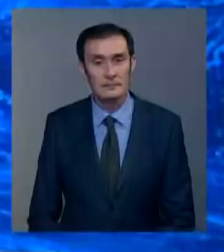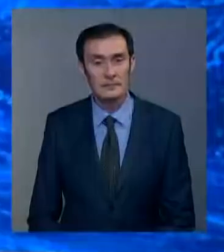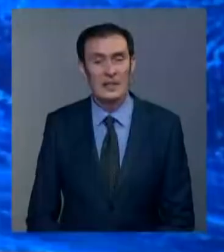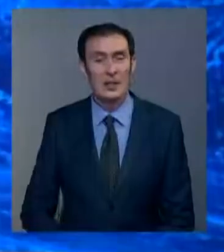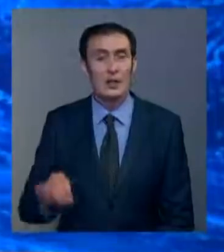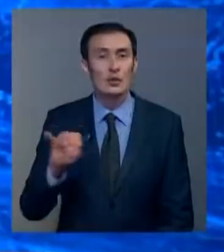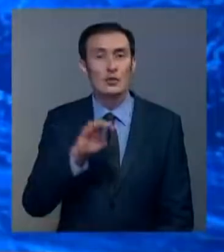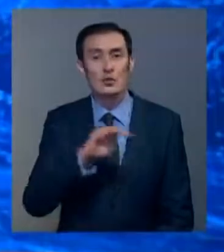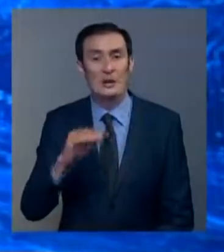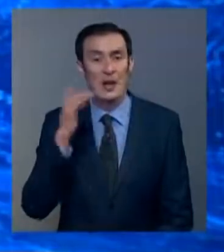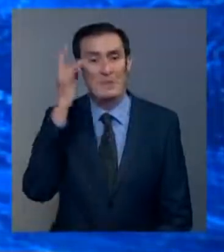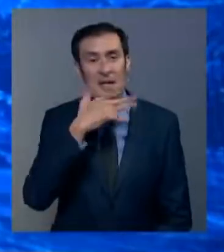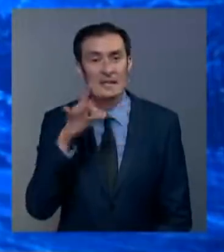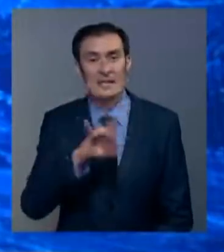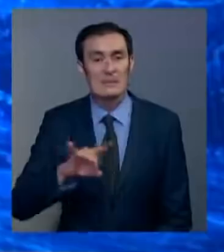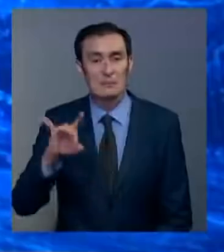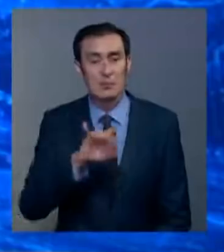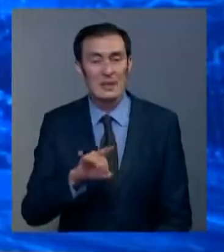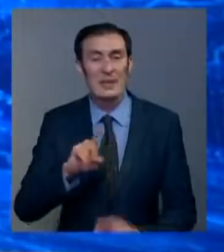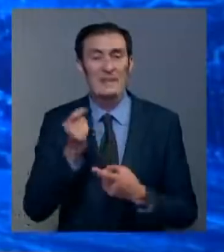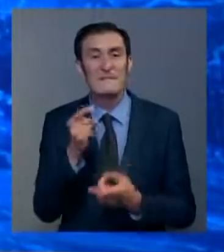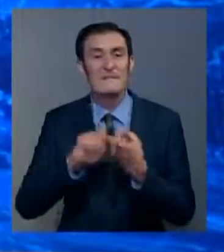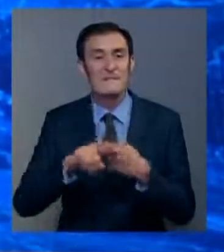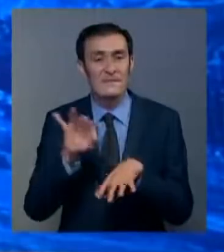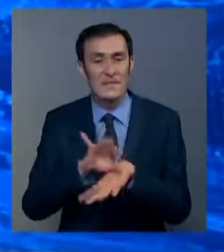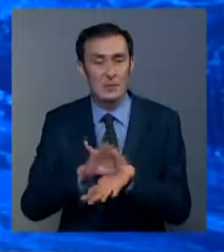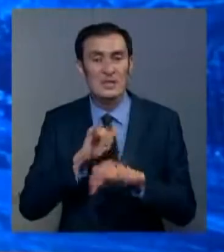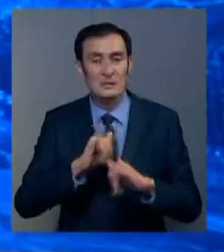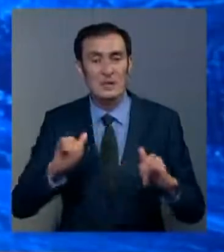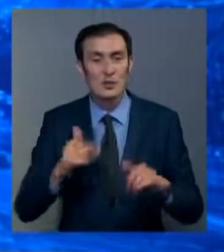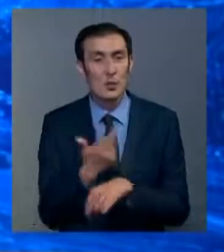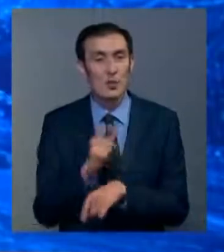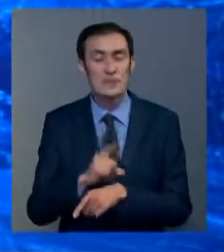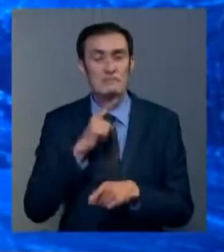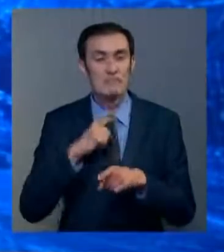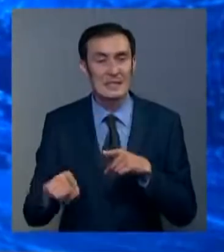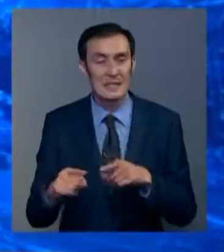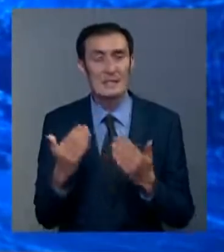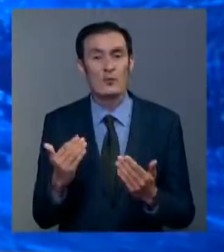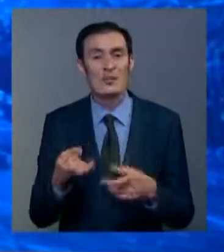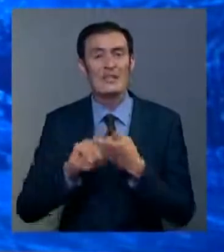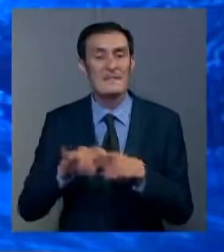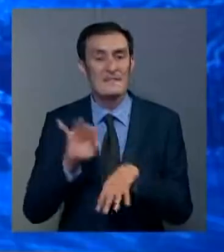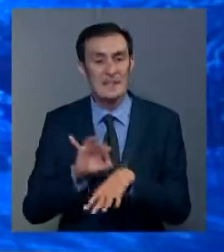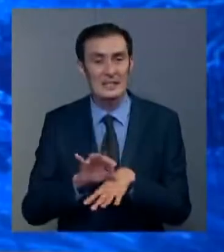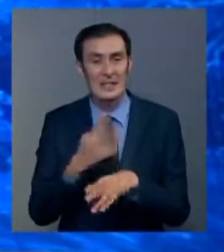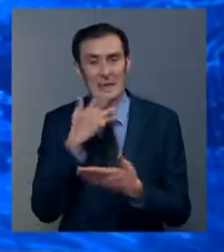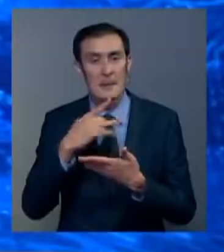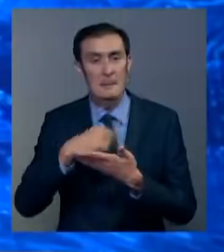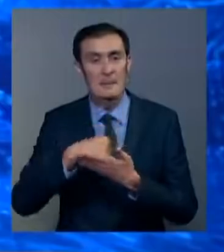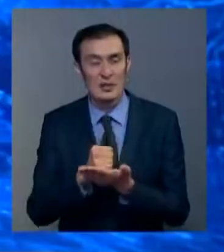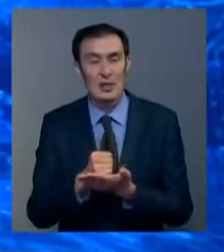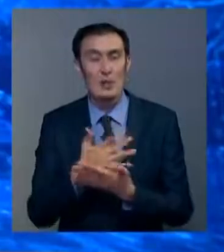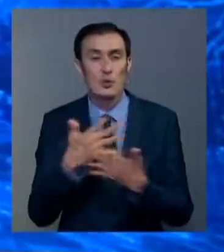В Южноафриканской республике коронавирус с нового типа распространяется стремительными темпами. На сегодня инфекция подтвердилась у